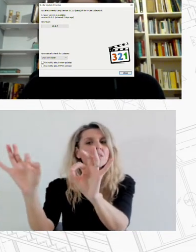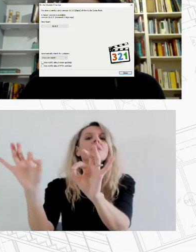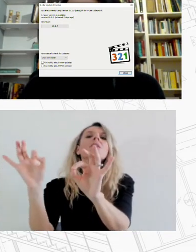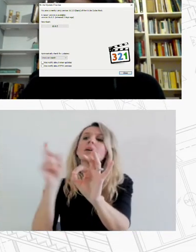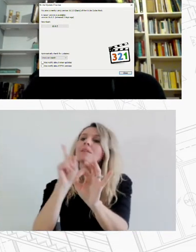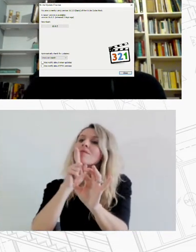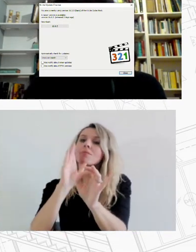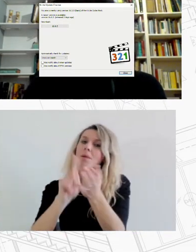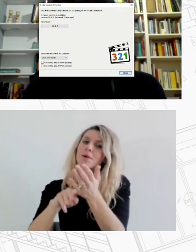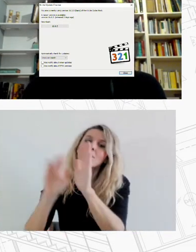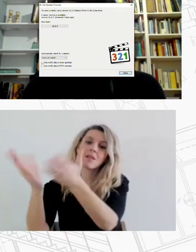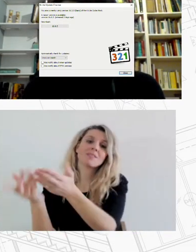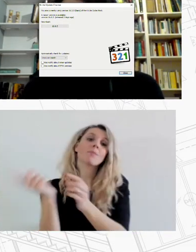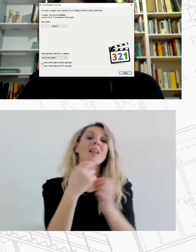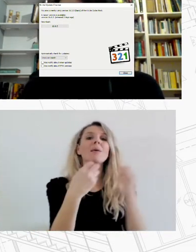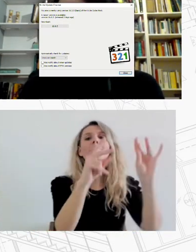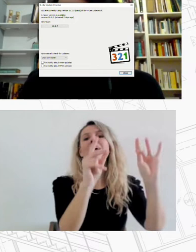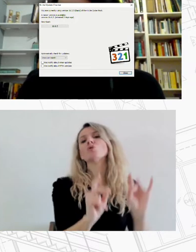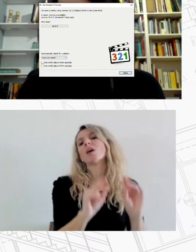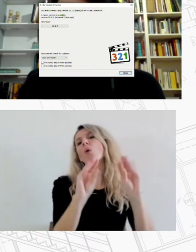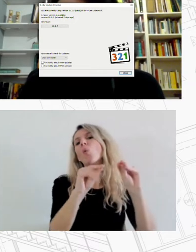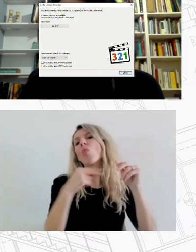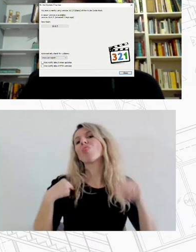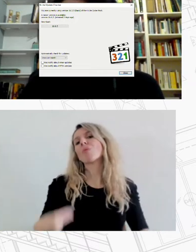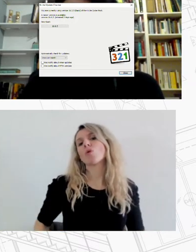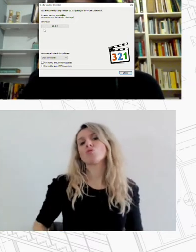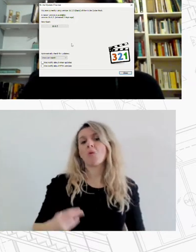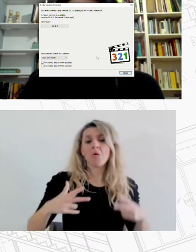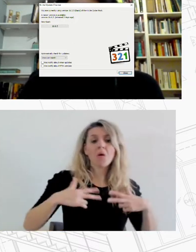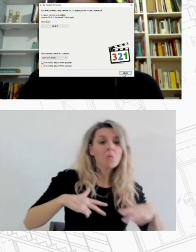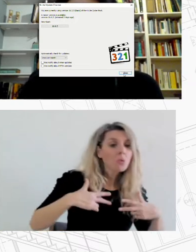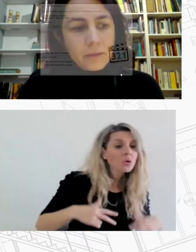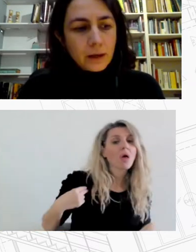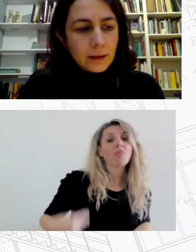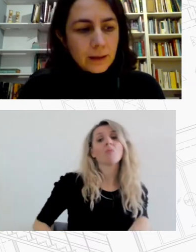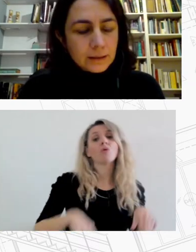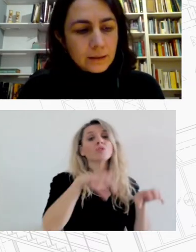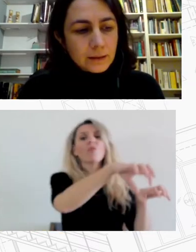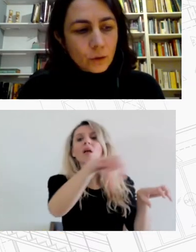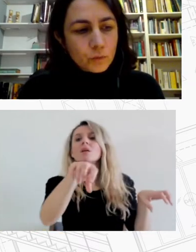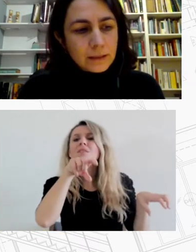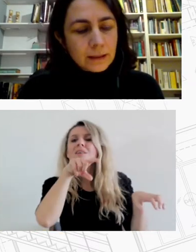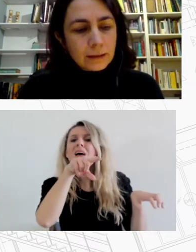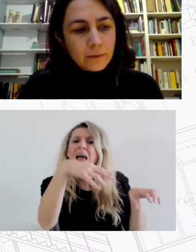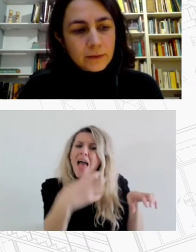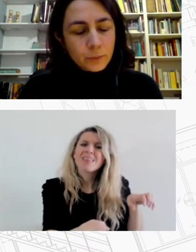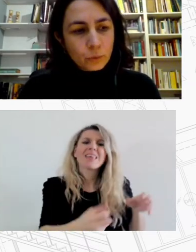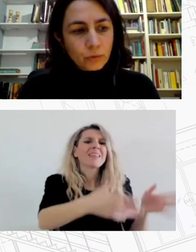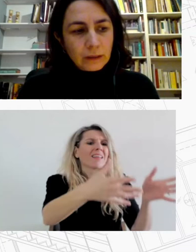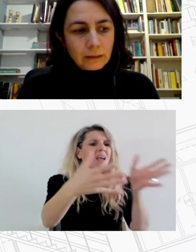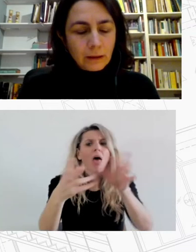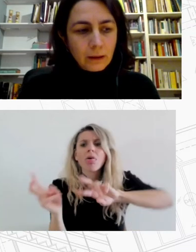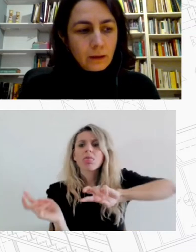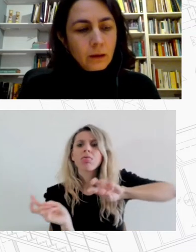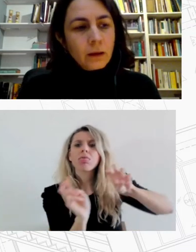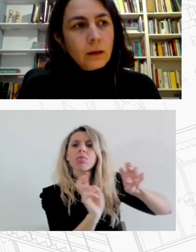περιουσία στο δημόσιο, στα υπουργεία ή σε δημόσιους φορείς το οποίο παραμένει αδρανές και δυστυχώς μοιάζει η κατεύθυνση που του